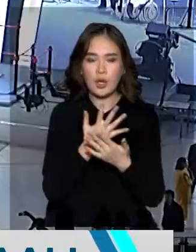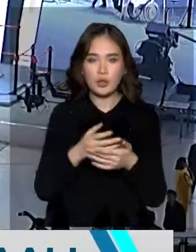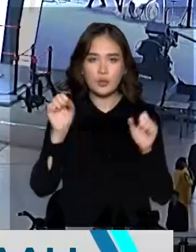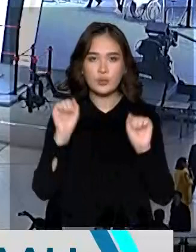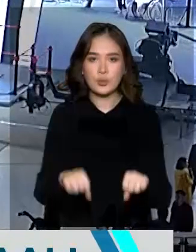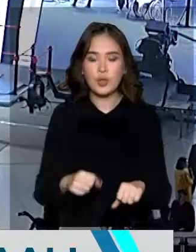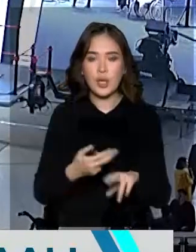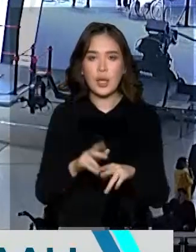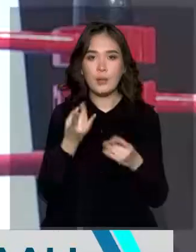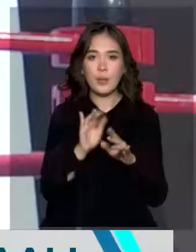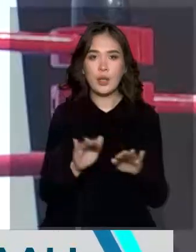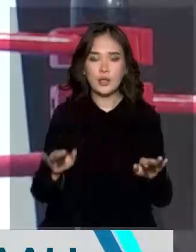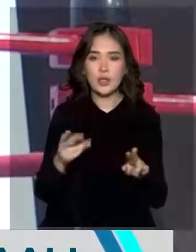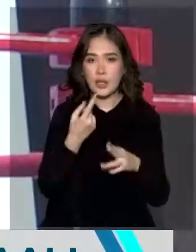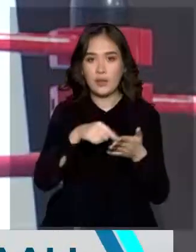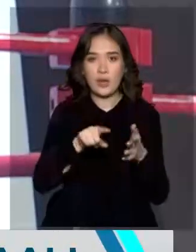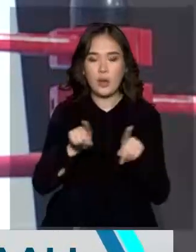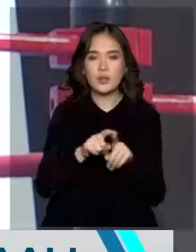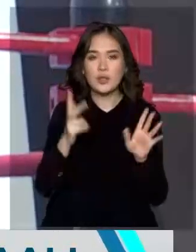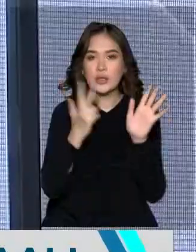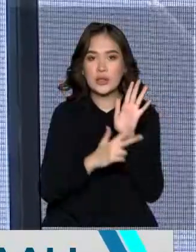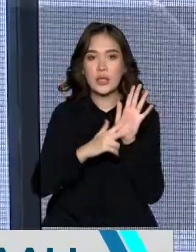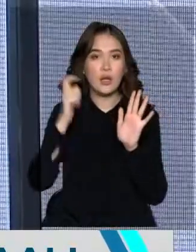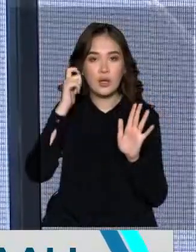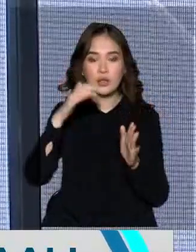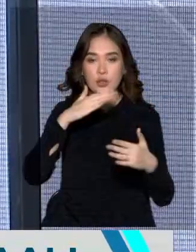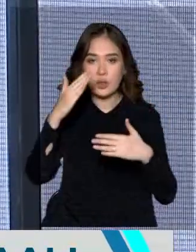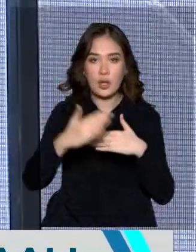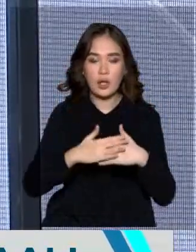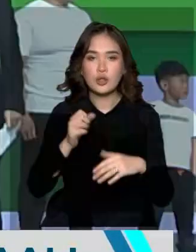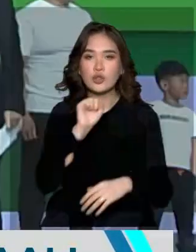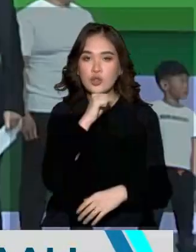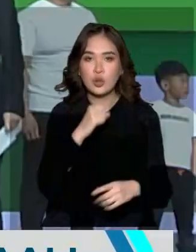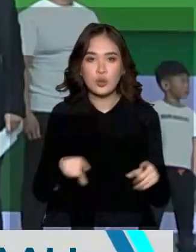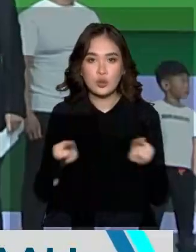Баладе бәлісіне отырсаңыз, 80-ге таясада белі бүгілмеген қарттар бар.